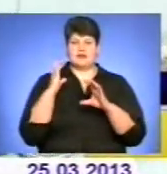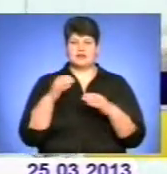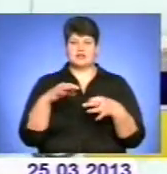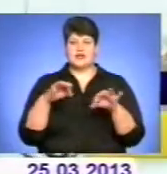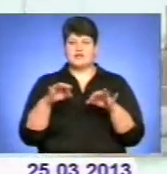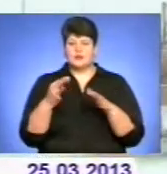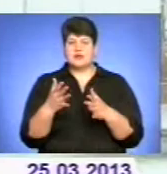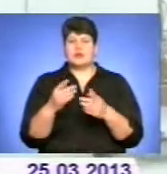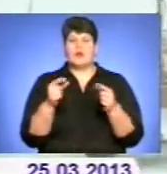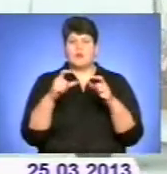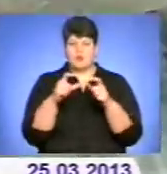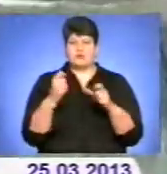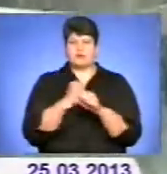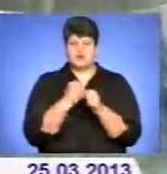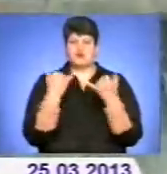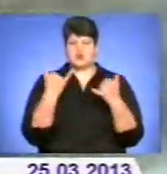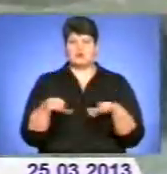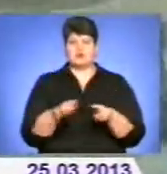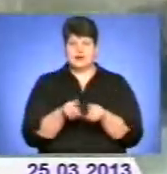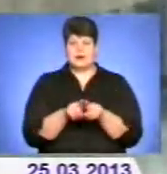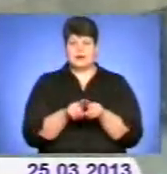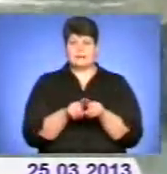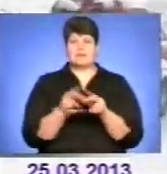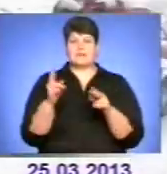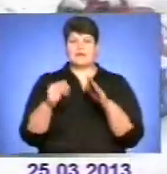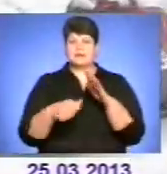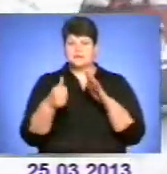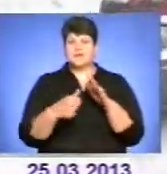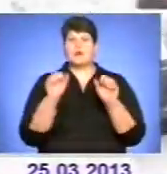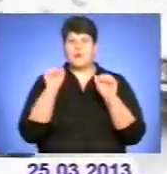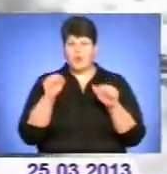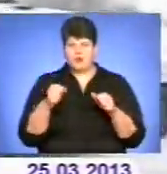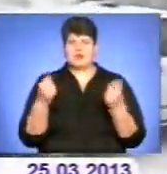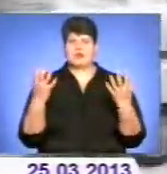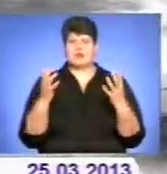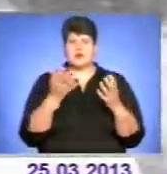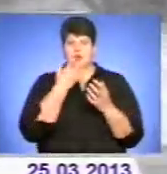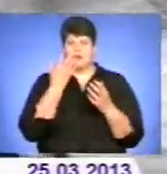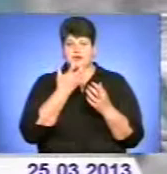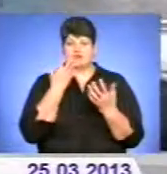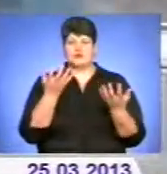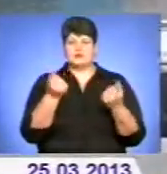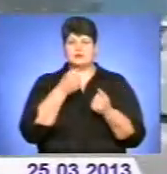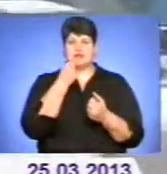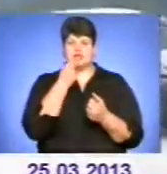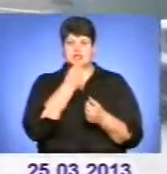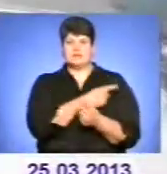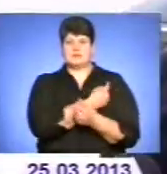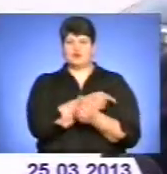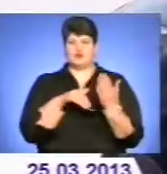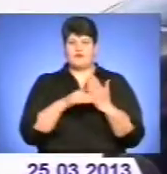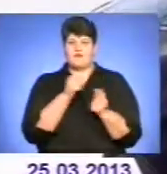Пункти діють і сьогодні. Безпритульні могли відігрітися і отримати їжу та медичну допомогу у лікувальних закладах.